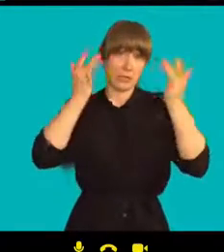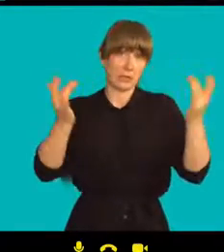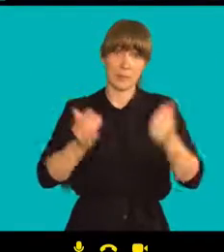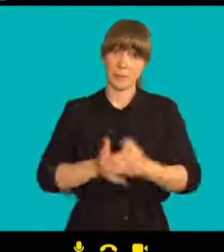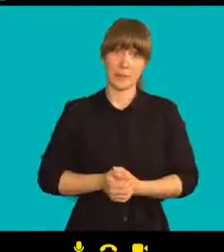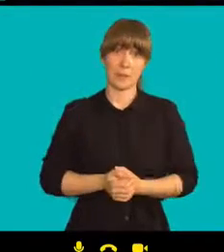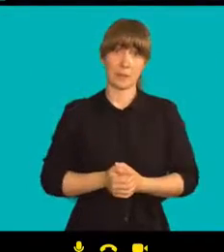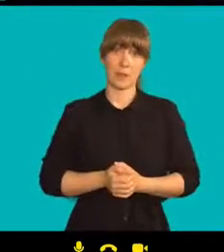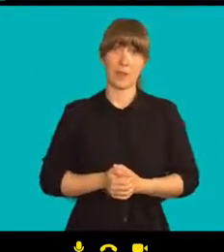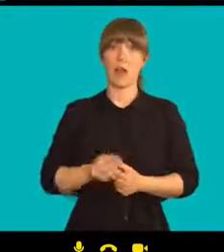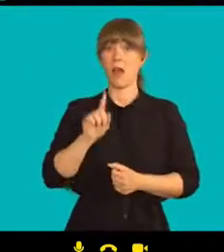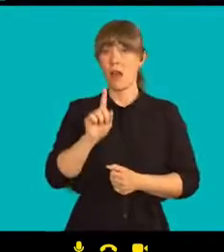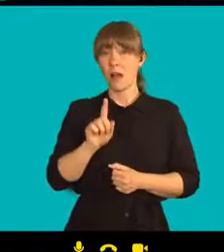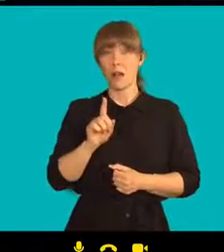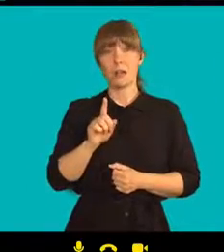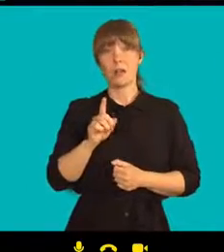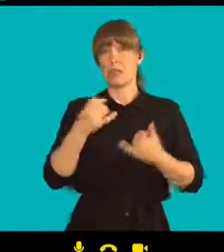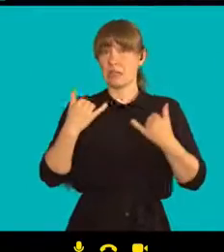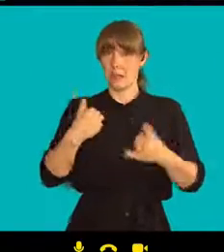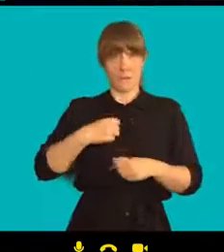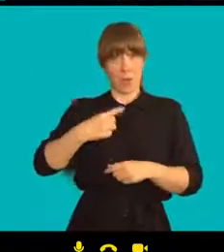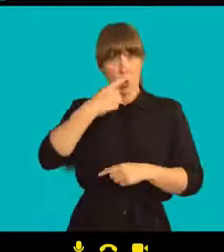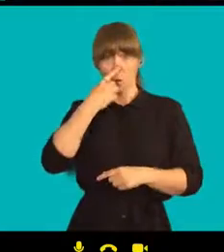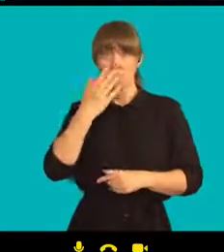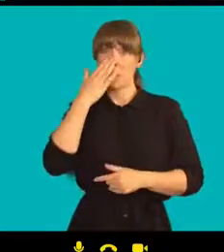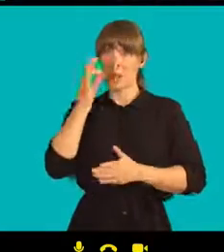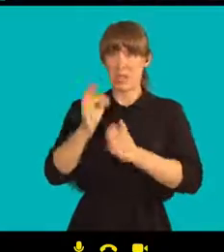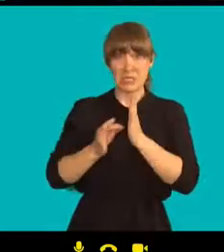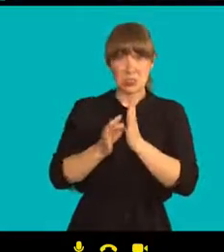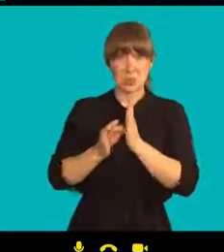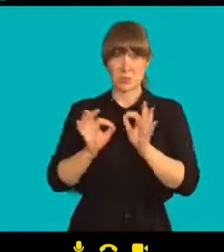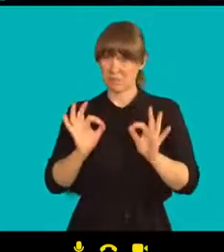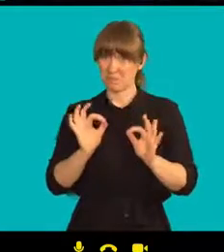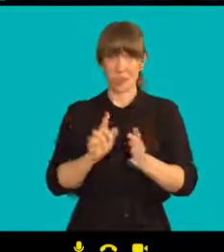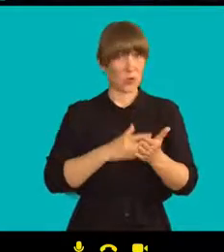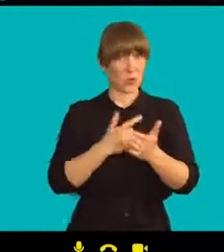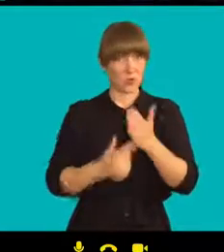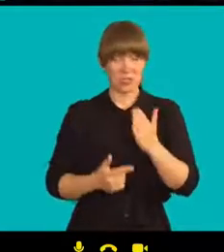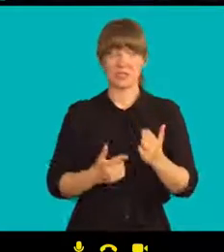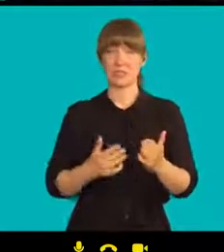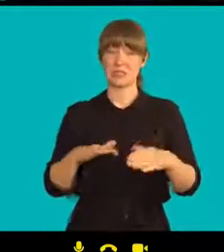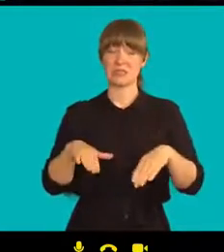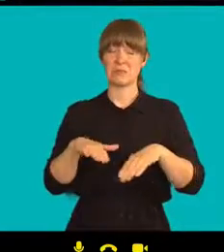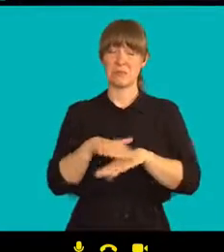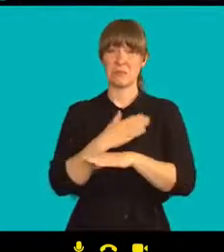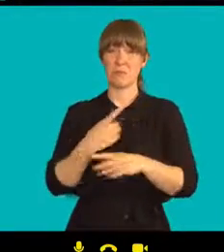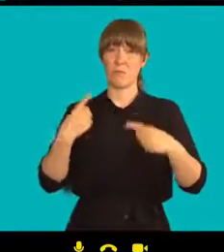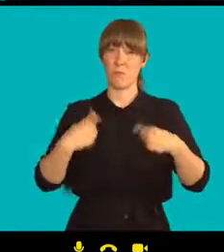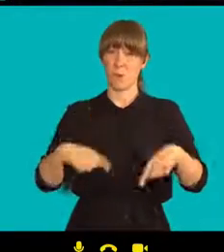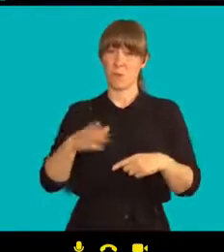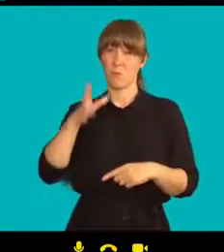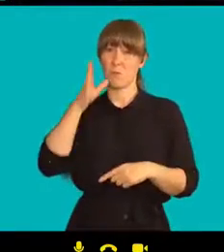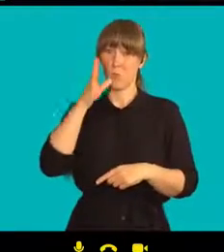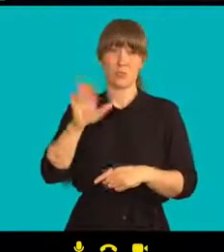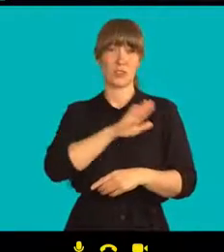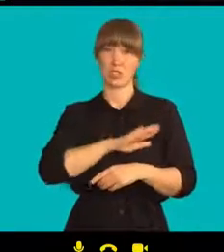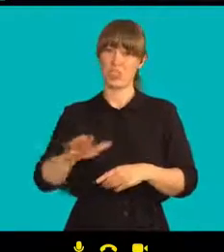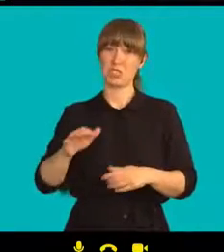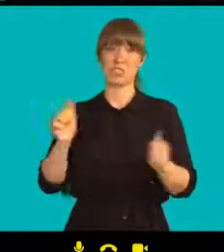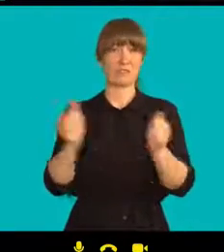Ale vyhlídky Běloruského nejsou moc dobré a čekáme, že všichni budou odsouzení k trestu odnětí svobody. Kdo ví.